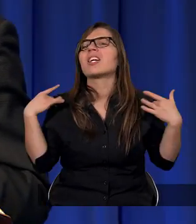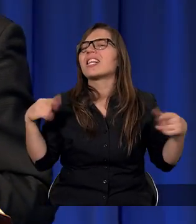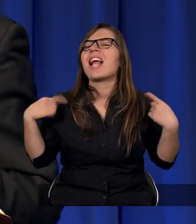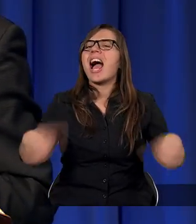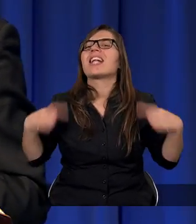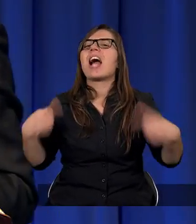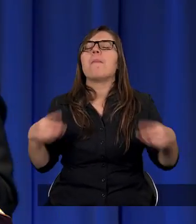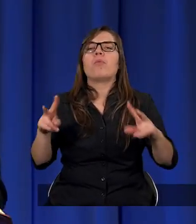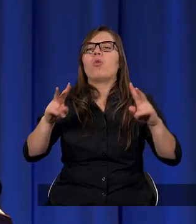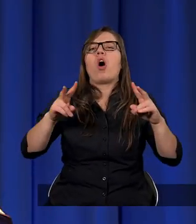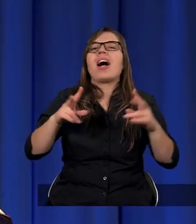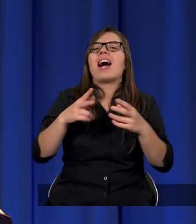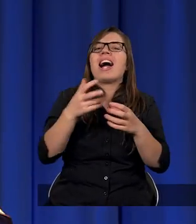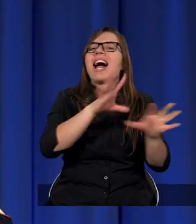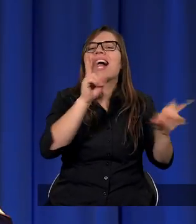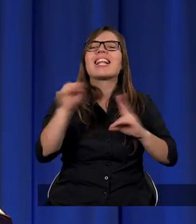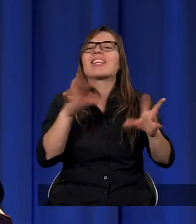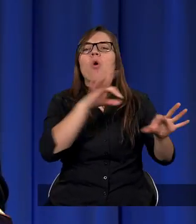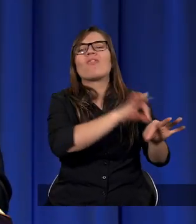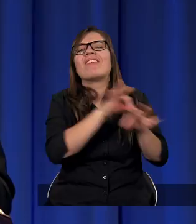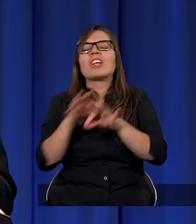było znikąd wywiedzione i znikąd wyprowadzone,